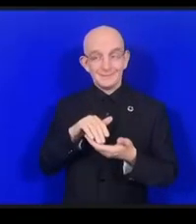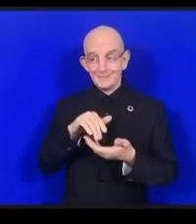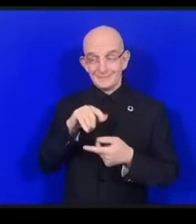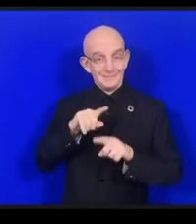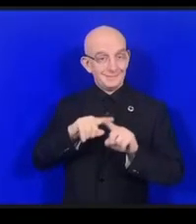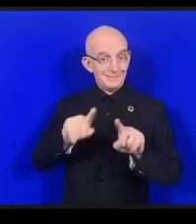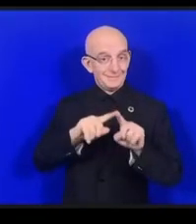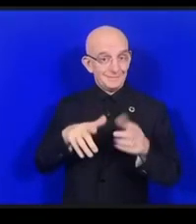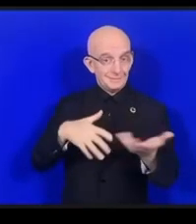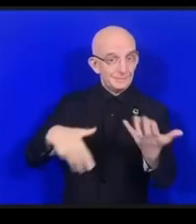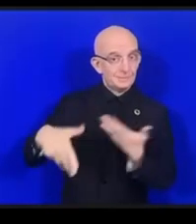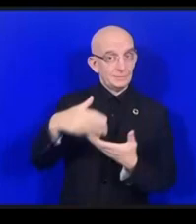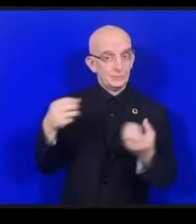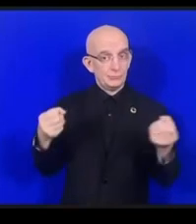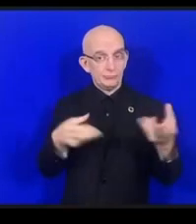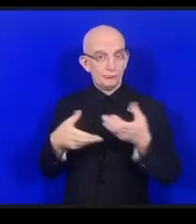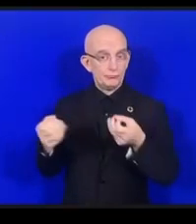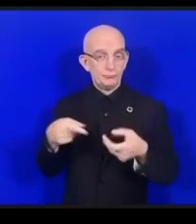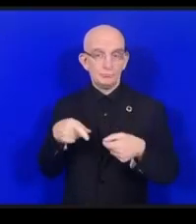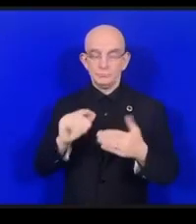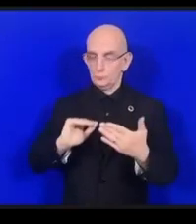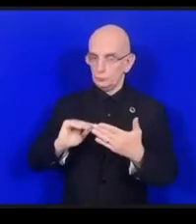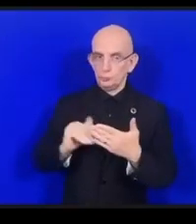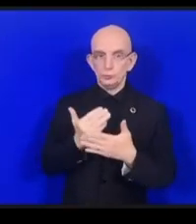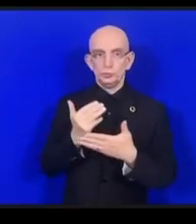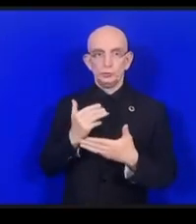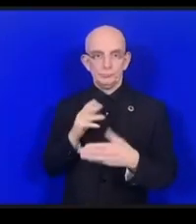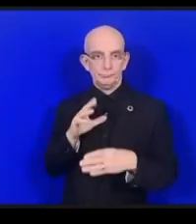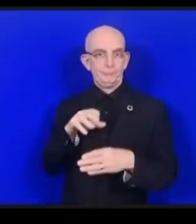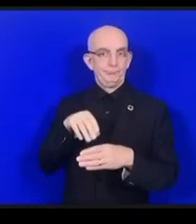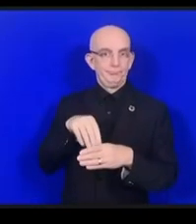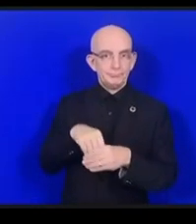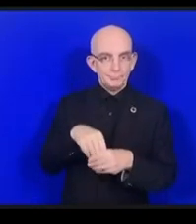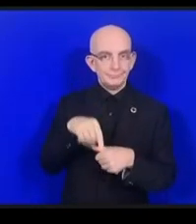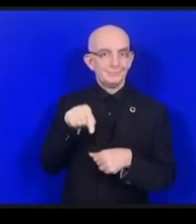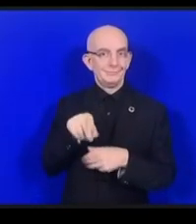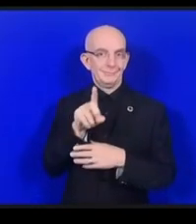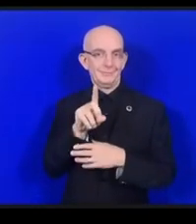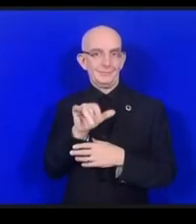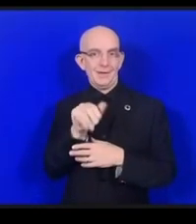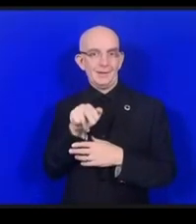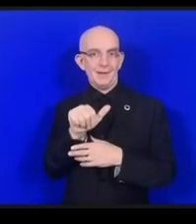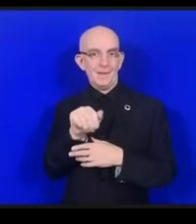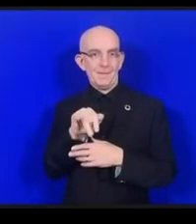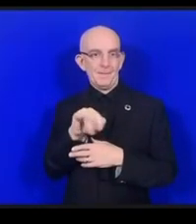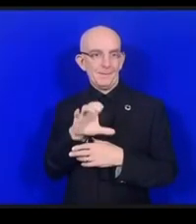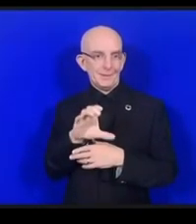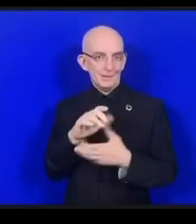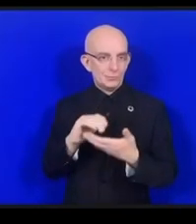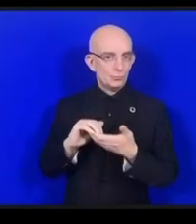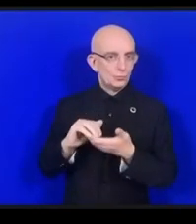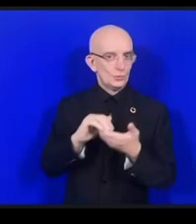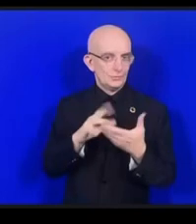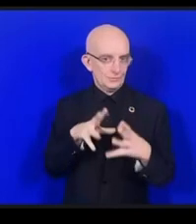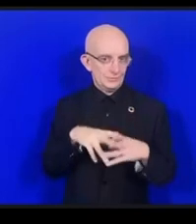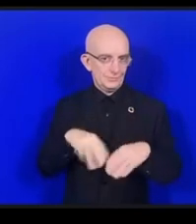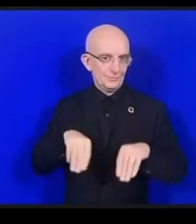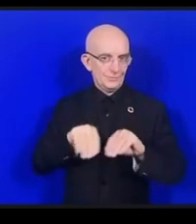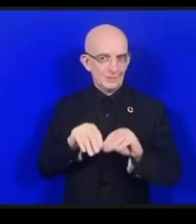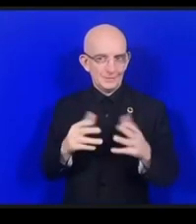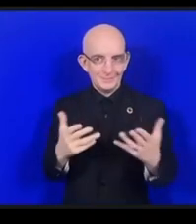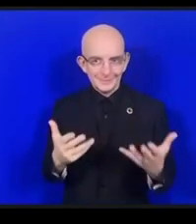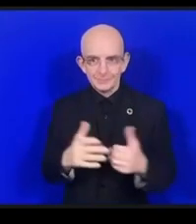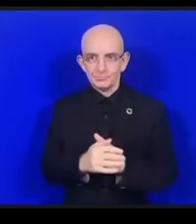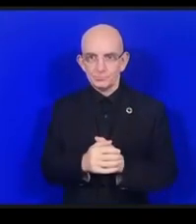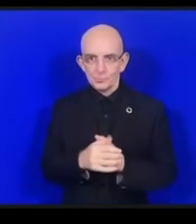月に私たちはDCに入りましたOERは設立さ